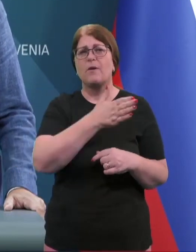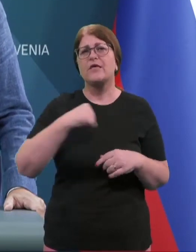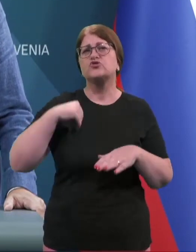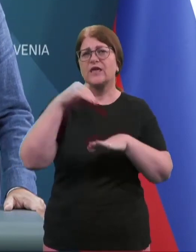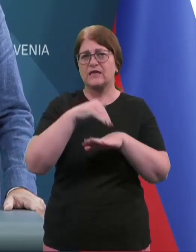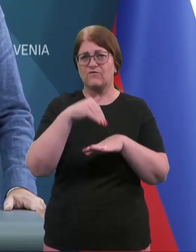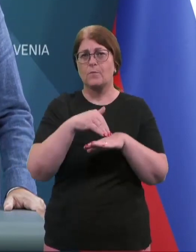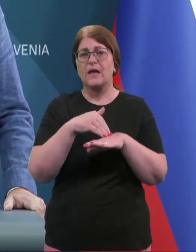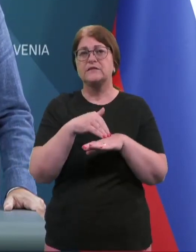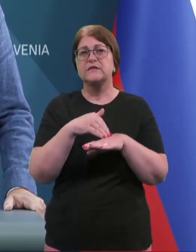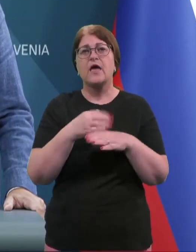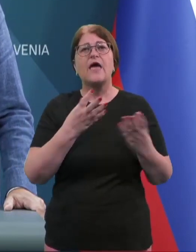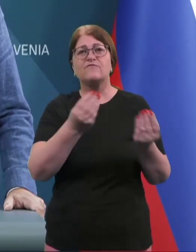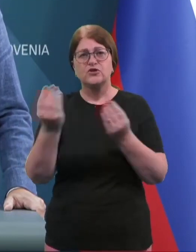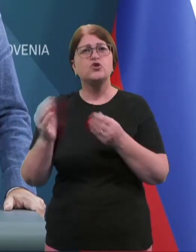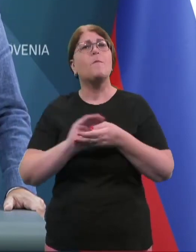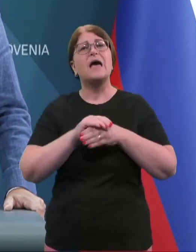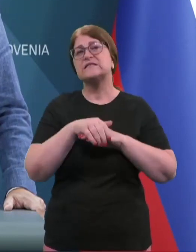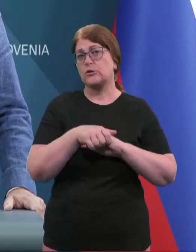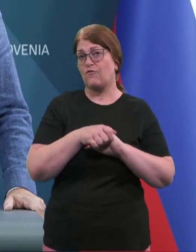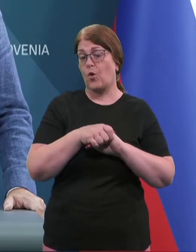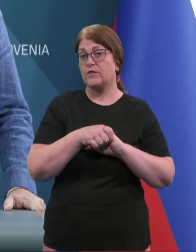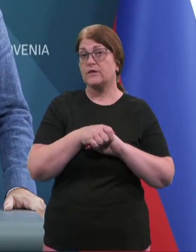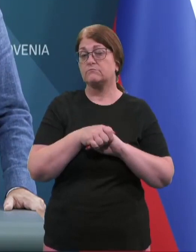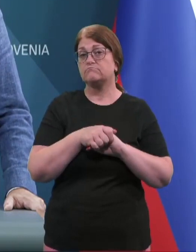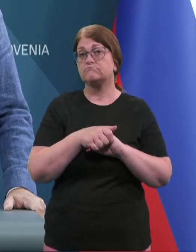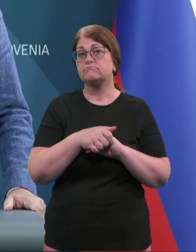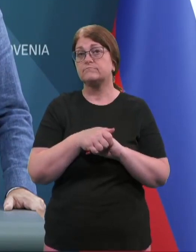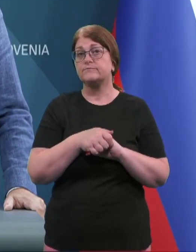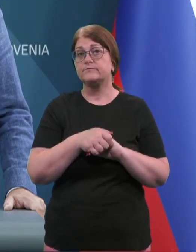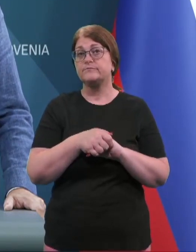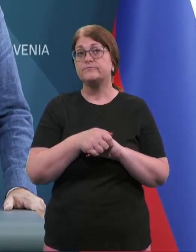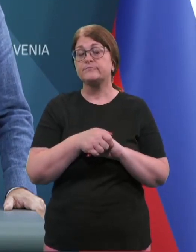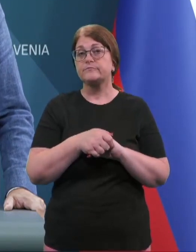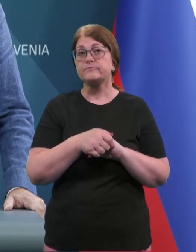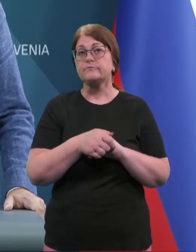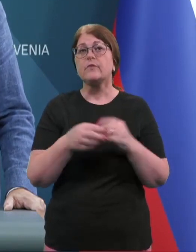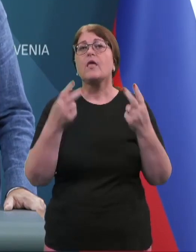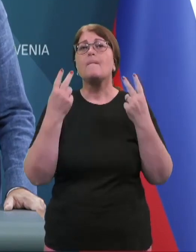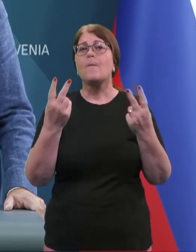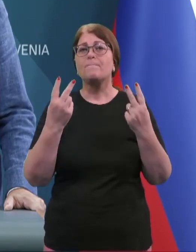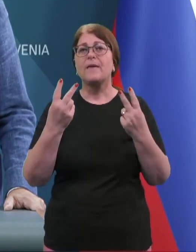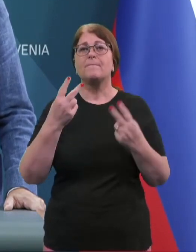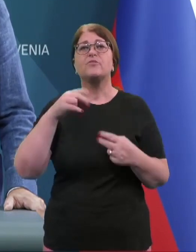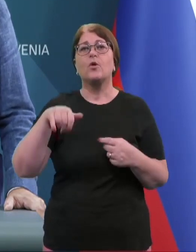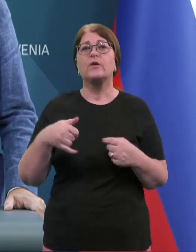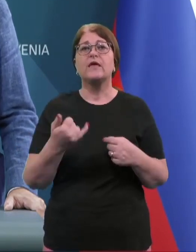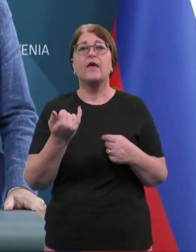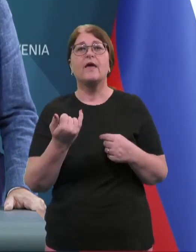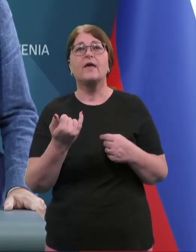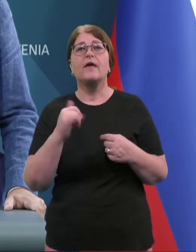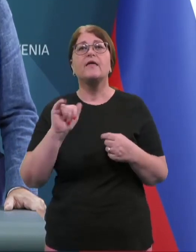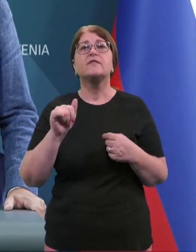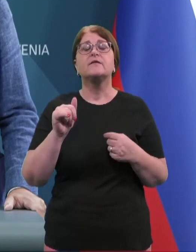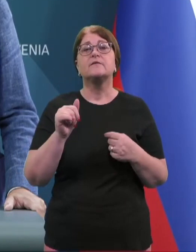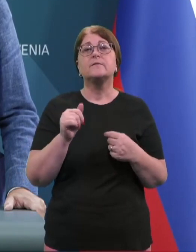informacijah večinoma zadovoljni, tako da pomembno je, da